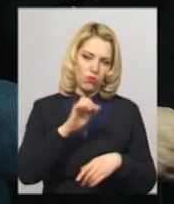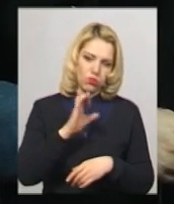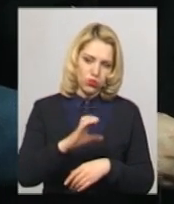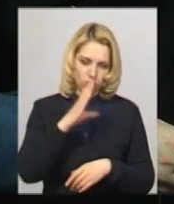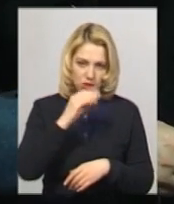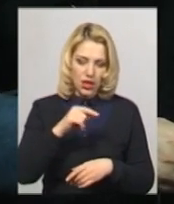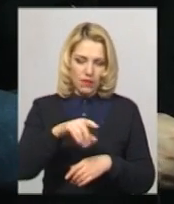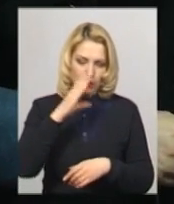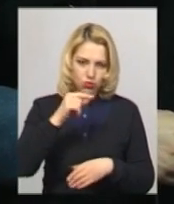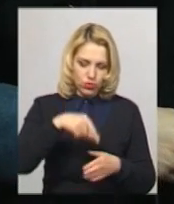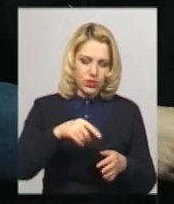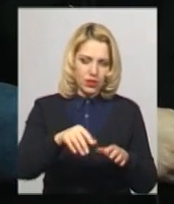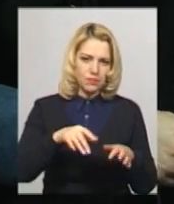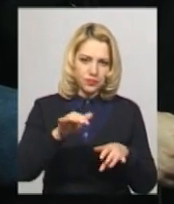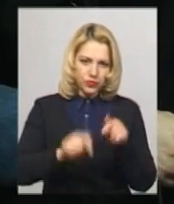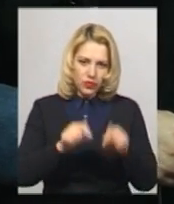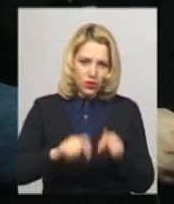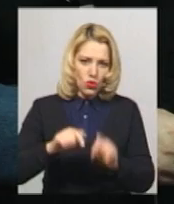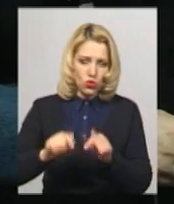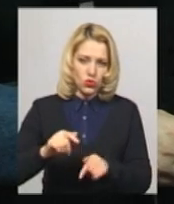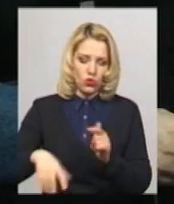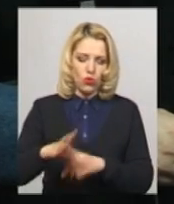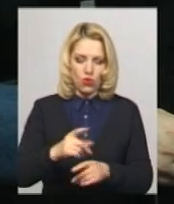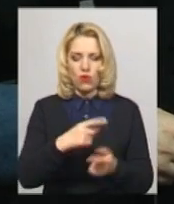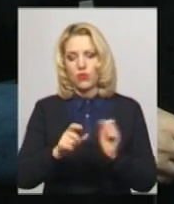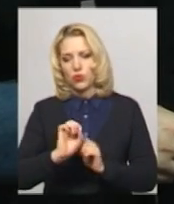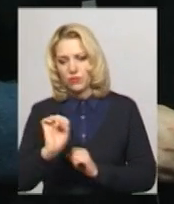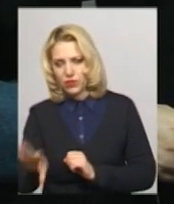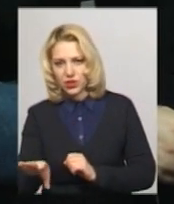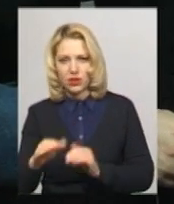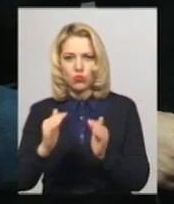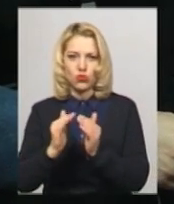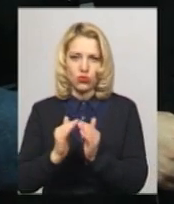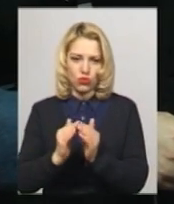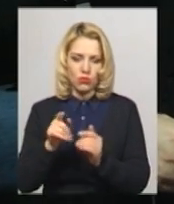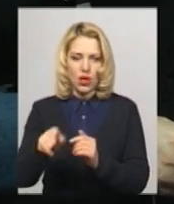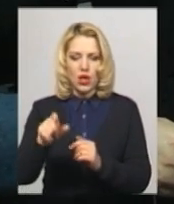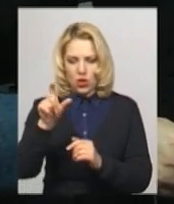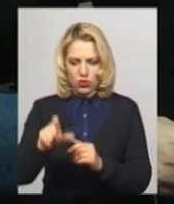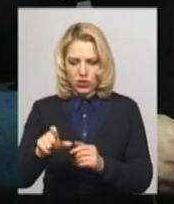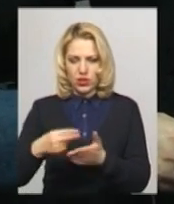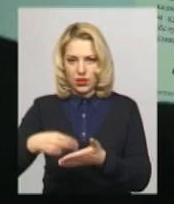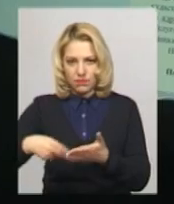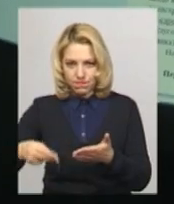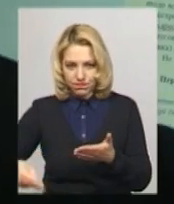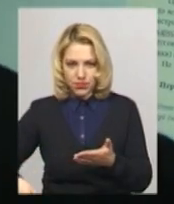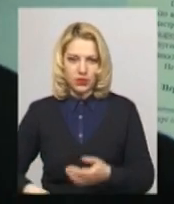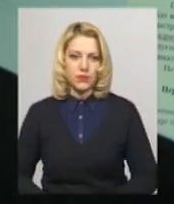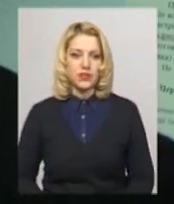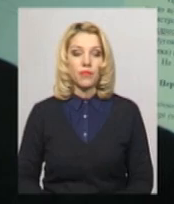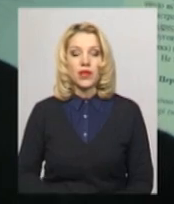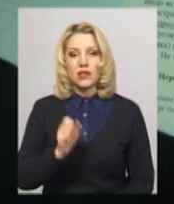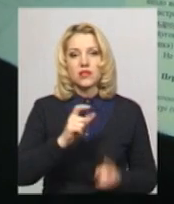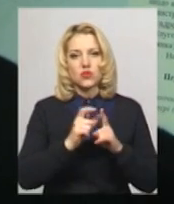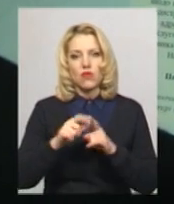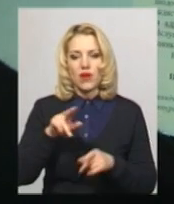пакет необхідних документів, піднімаємося назад до заявника, він скріпляє заяви підписами. За словами Оксани